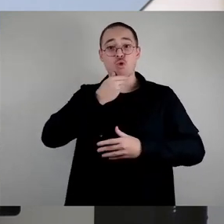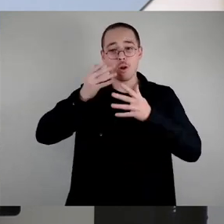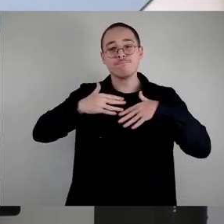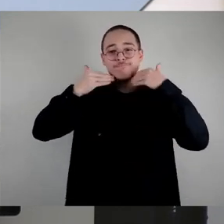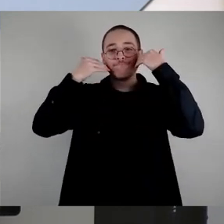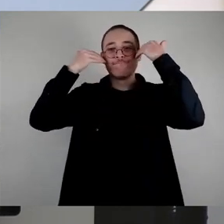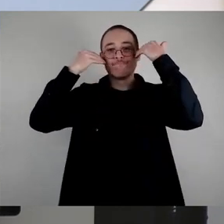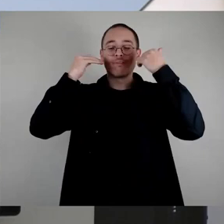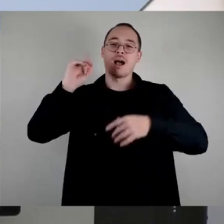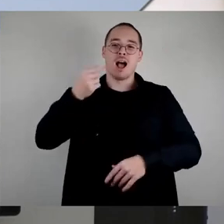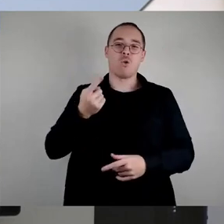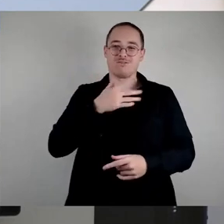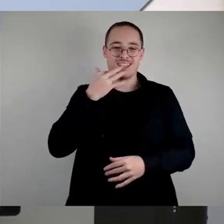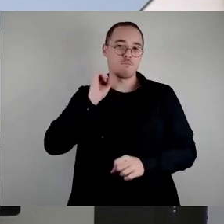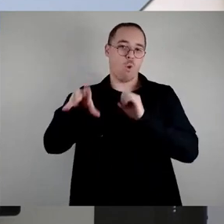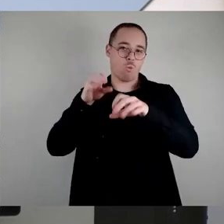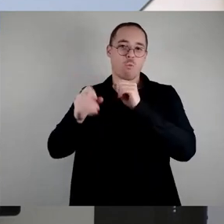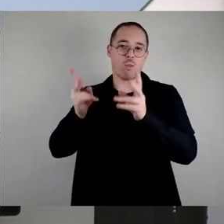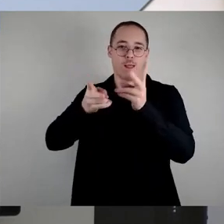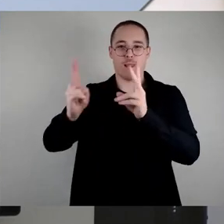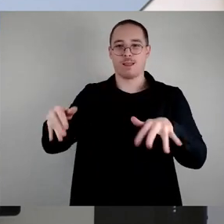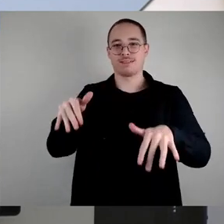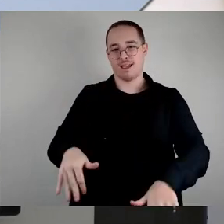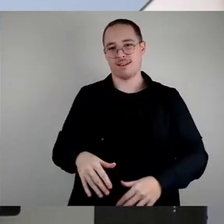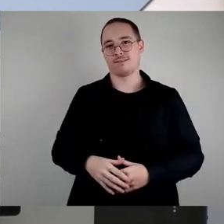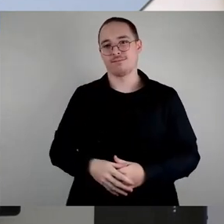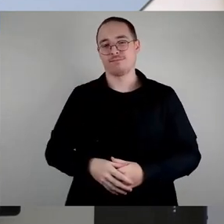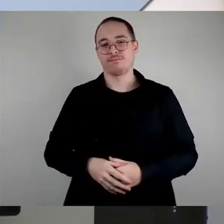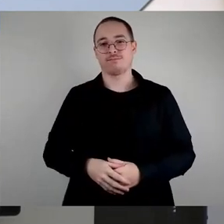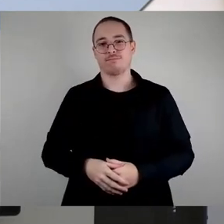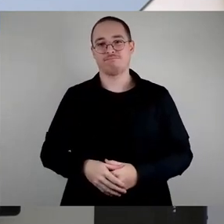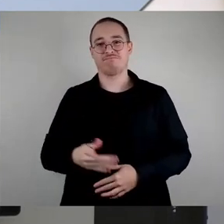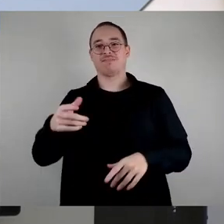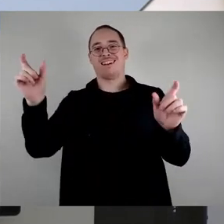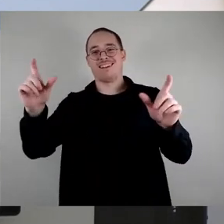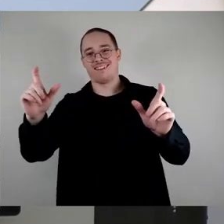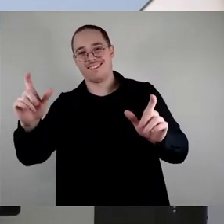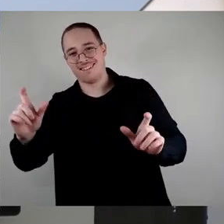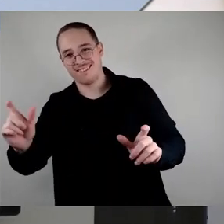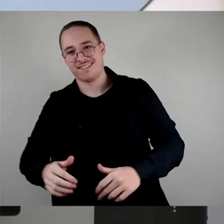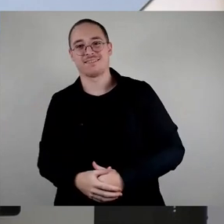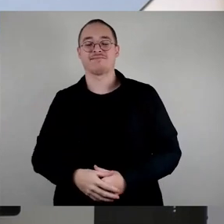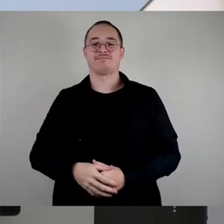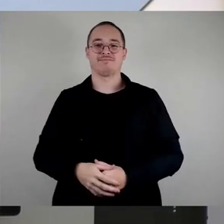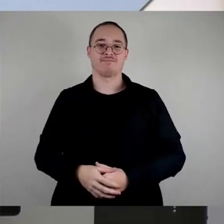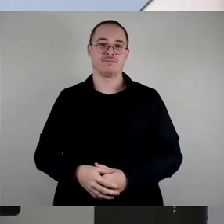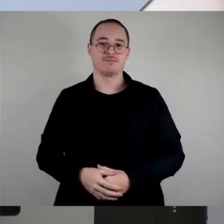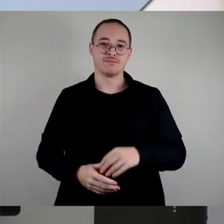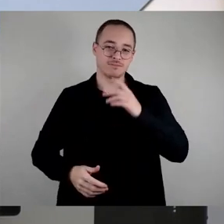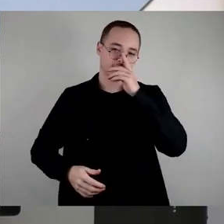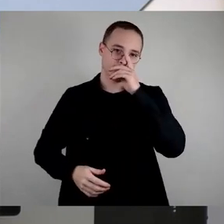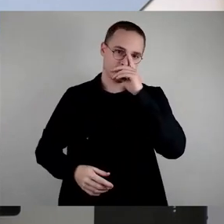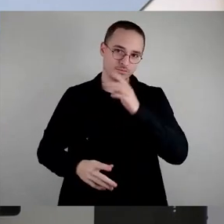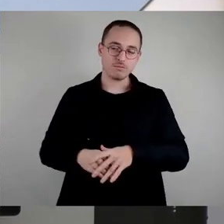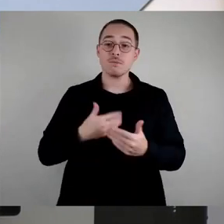zu gucken, was da gemacht werden